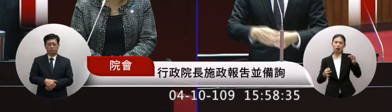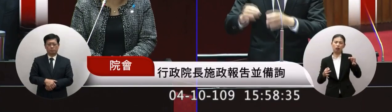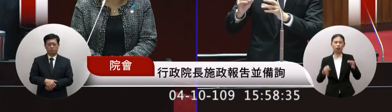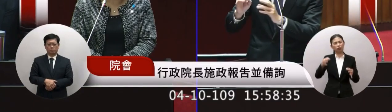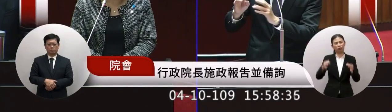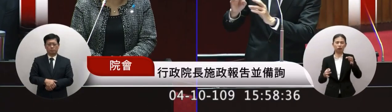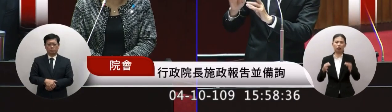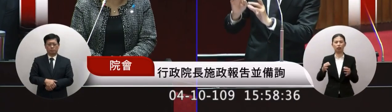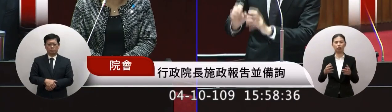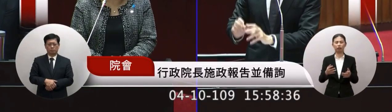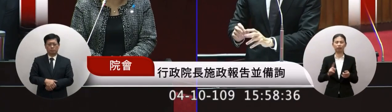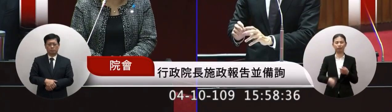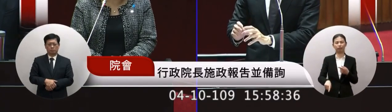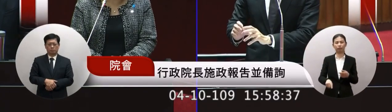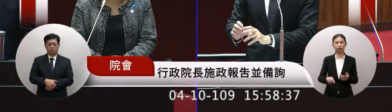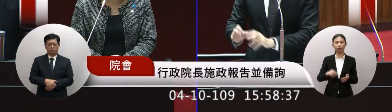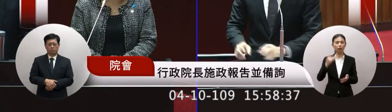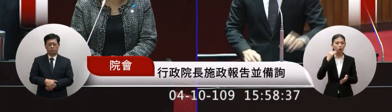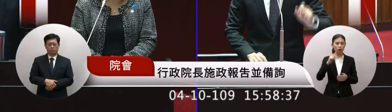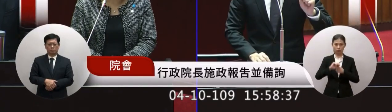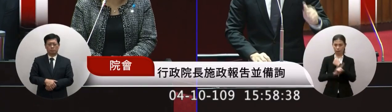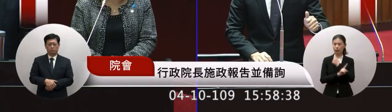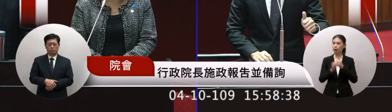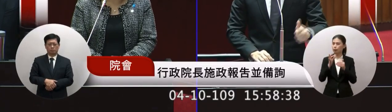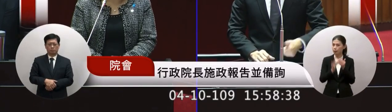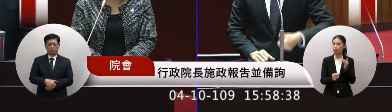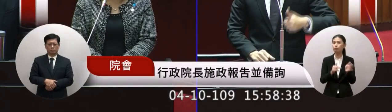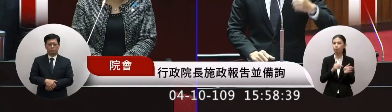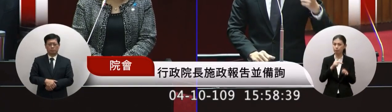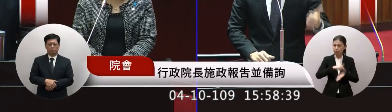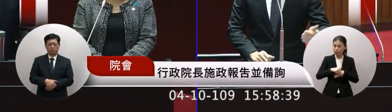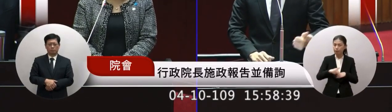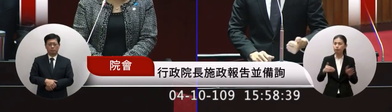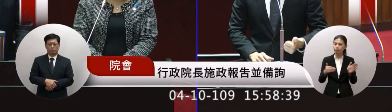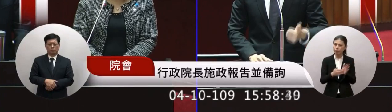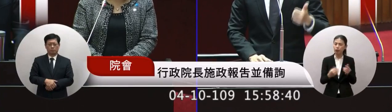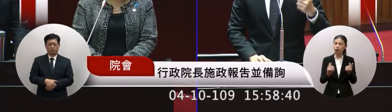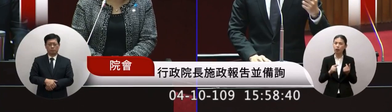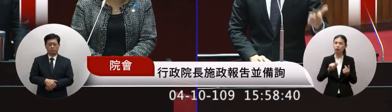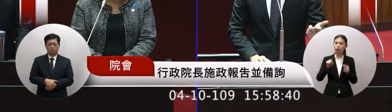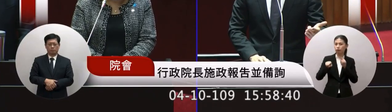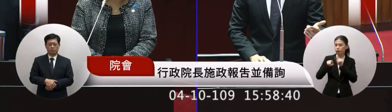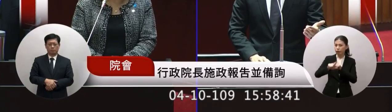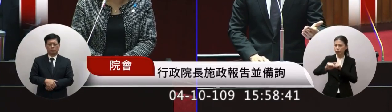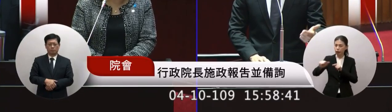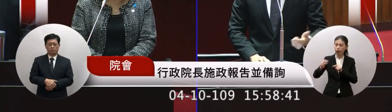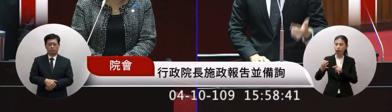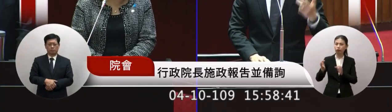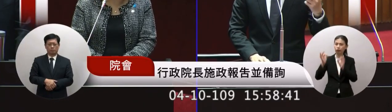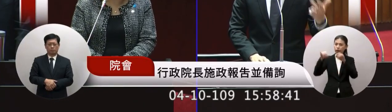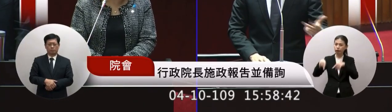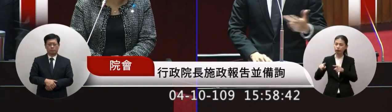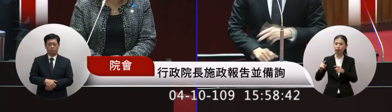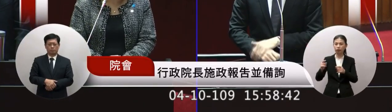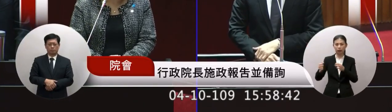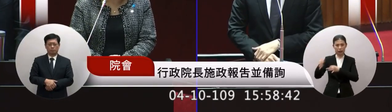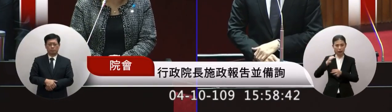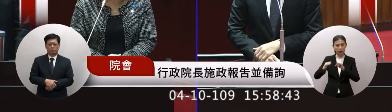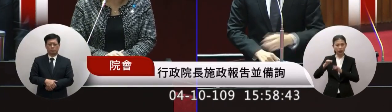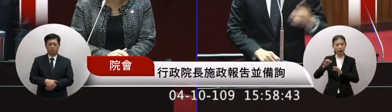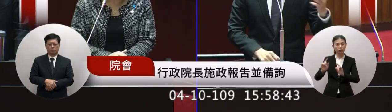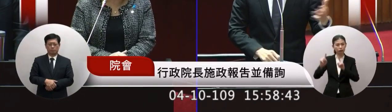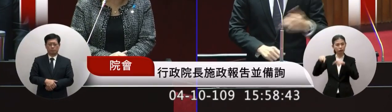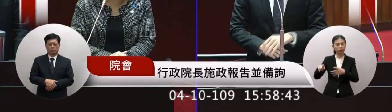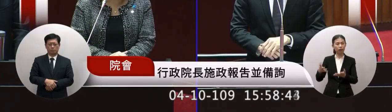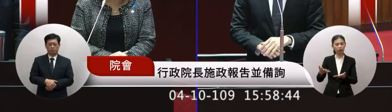意思我覺得如果立法之後我們可以很清楚比如說務嫁經濟生長律努動生